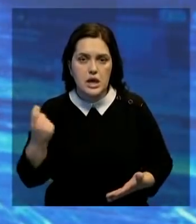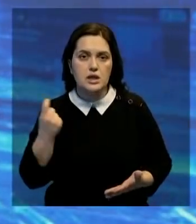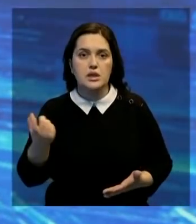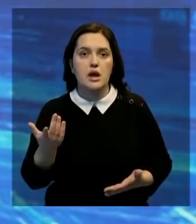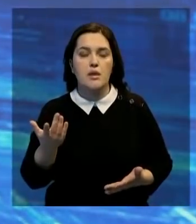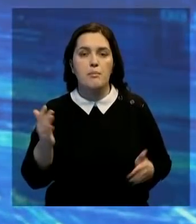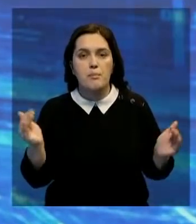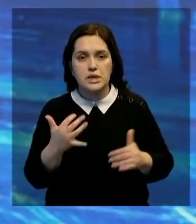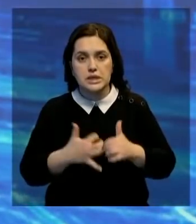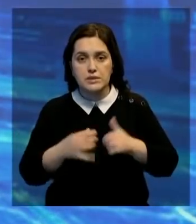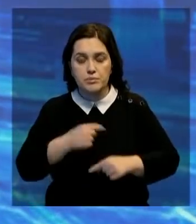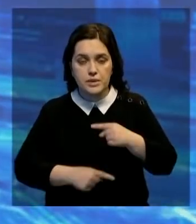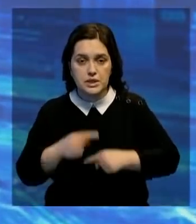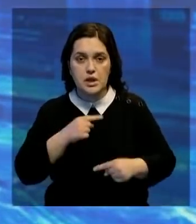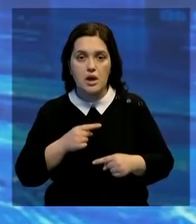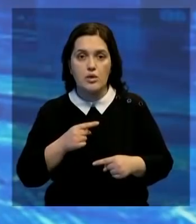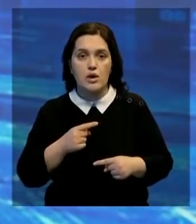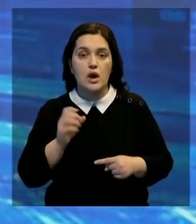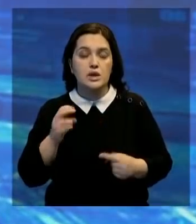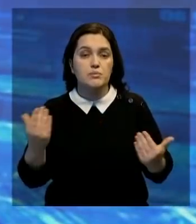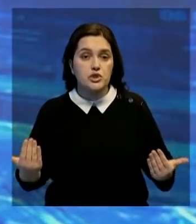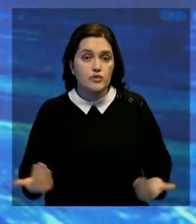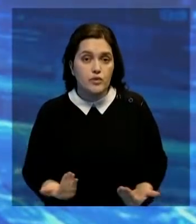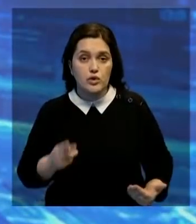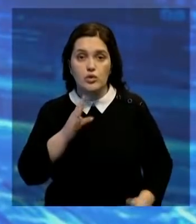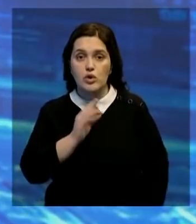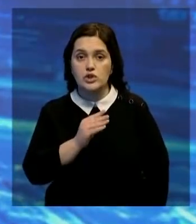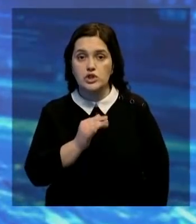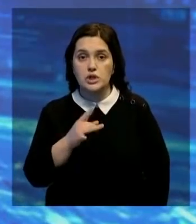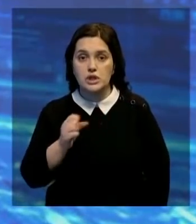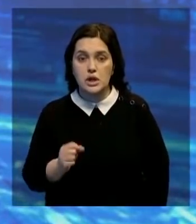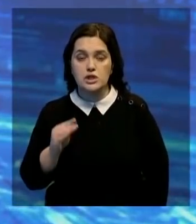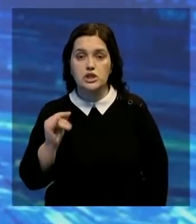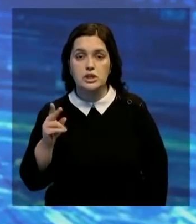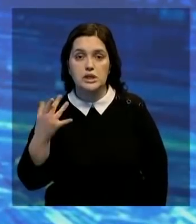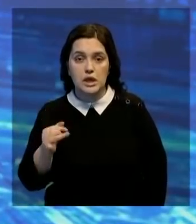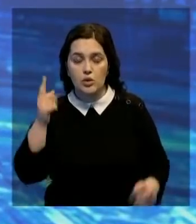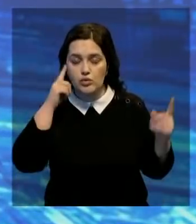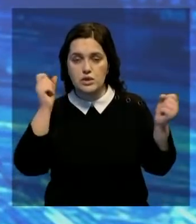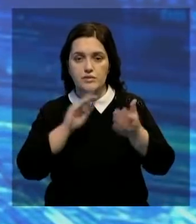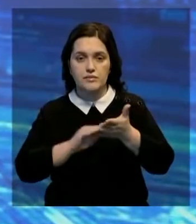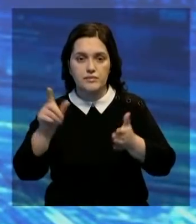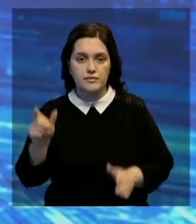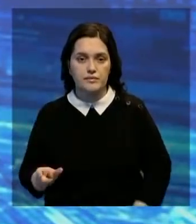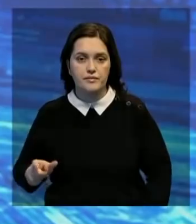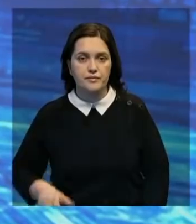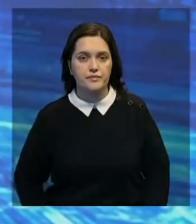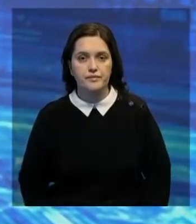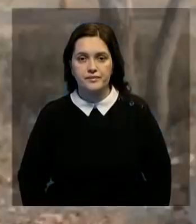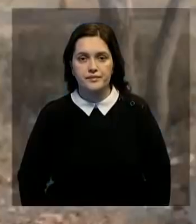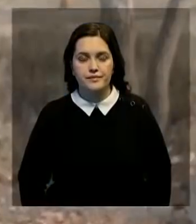активно развивают малый и средний бизнес. О том, как теперь живут в Кок-Жира и Жан-Теке, узнала Ася Мутешева.